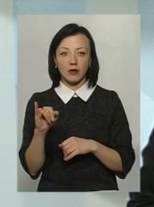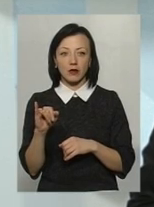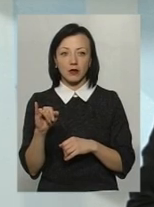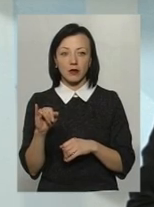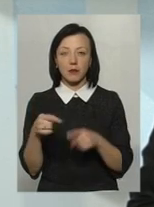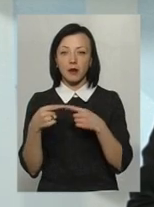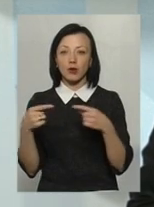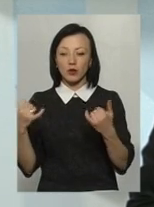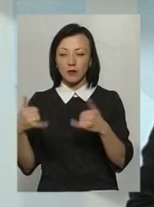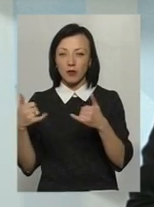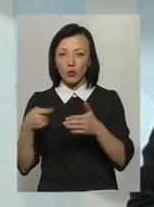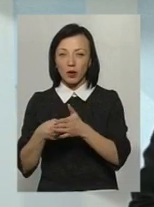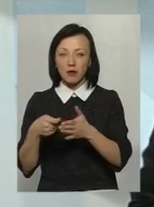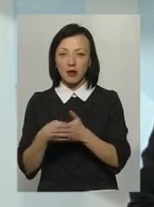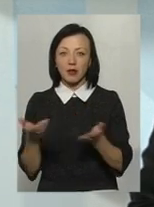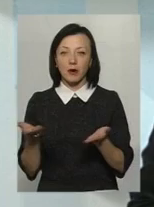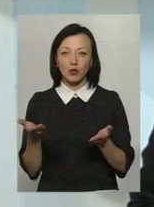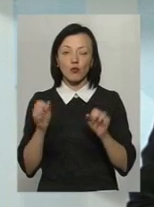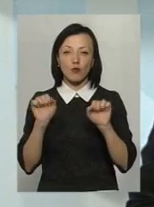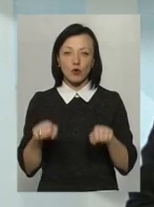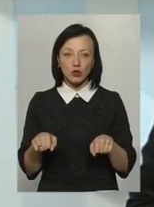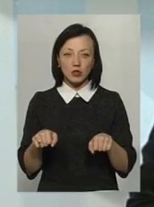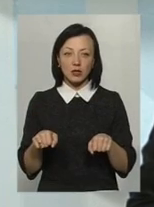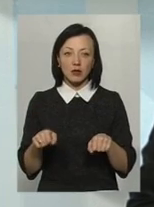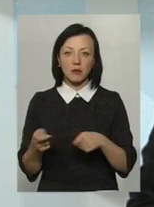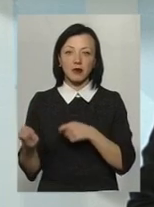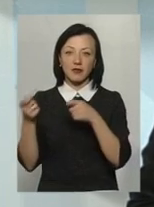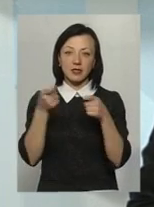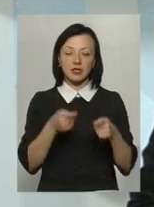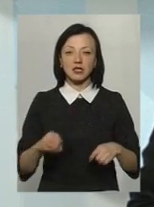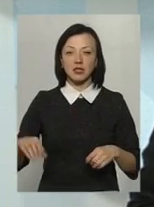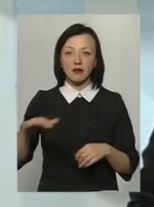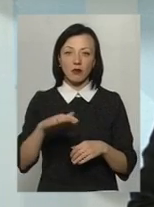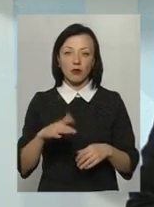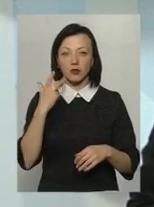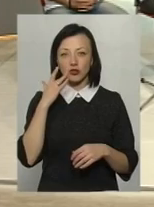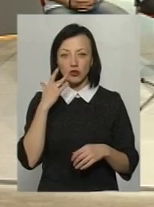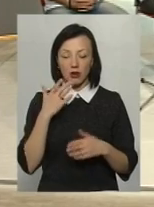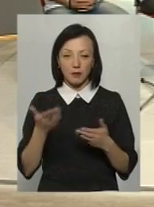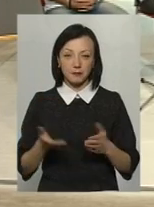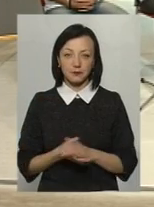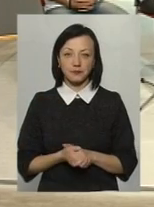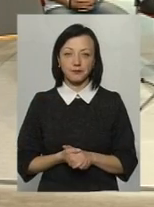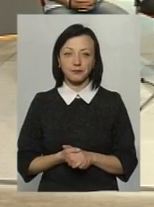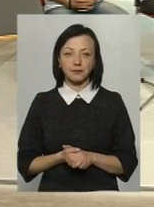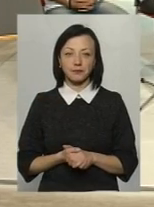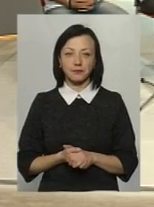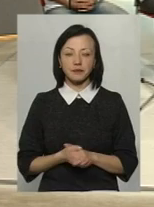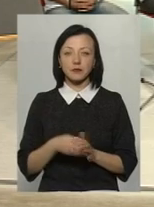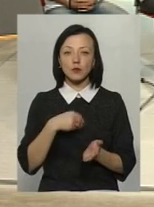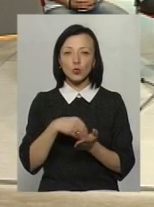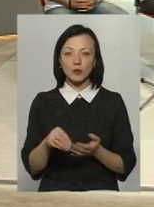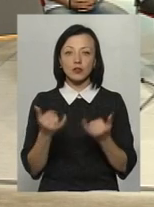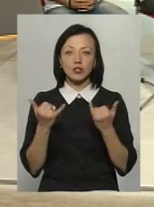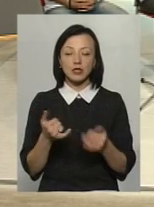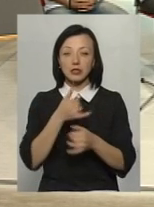минеральними удобреннями, які можна привезти з Європи чи, допустим, з США. І купити вони їх